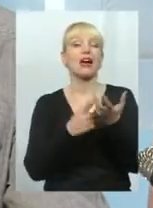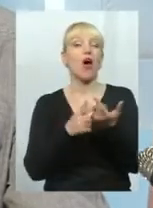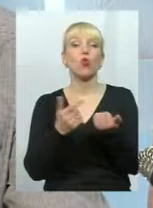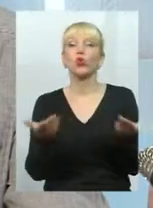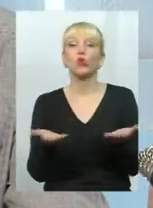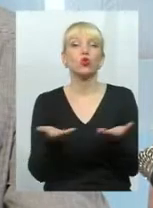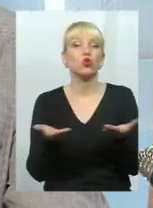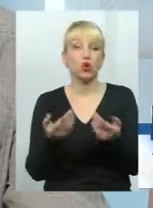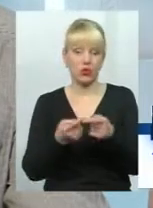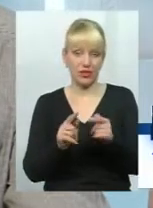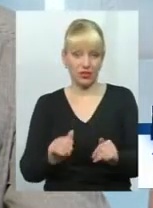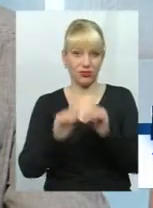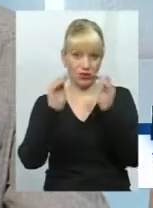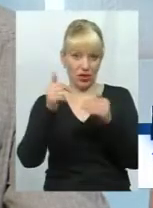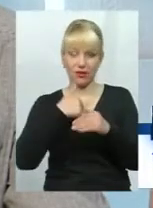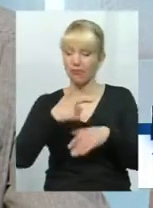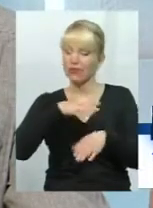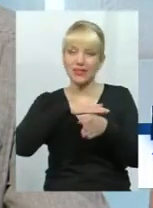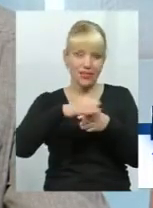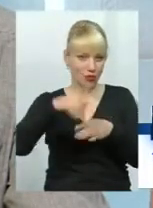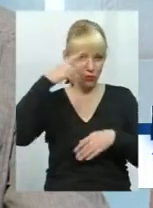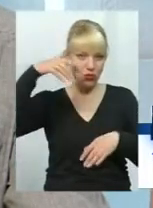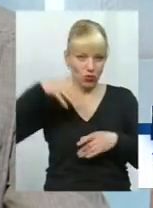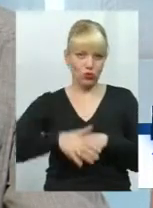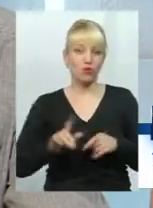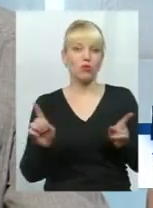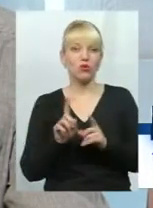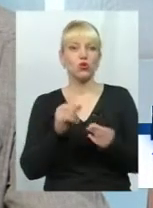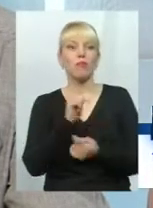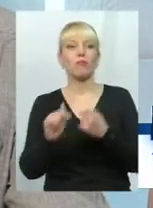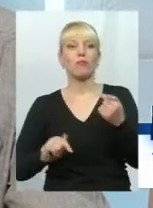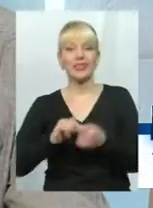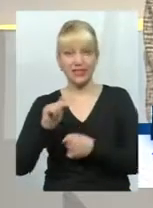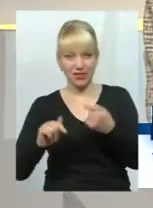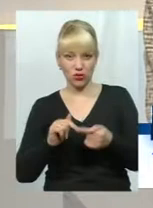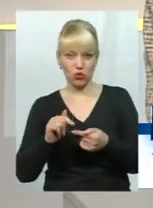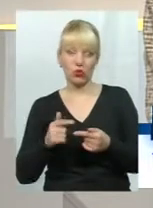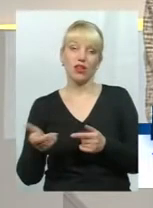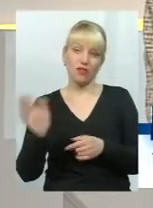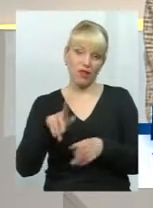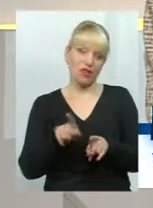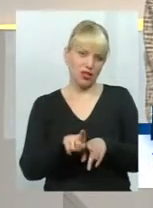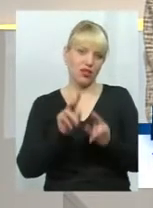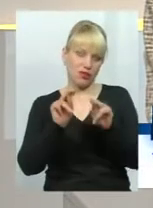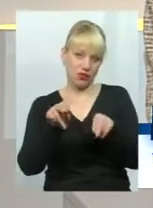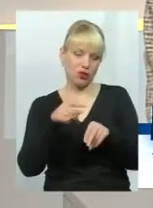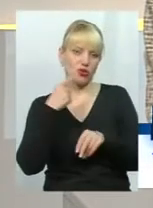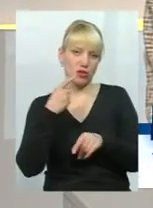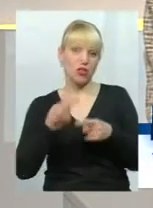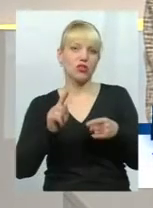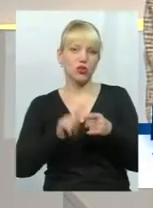цілком всі розуміємо, що бізнесу, давайте скажу так відверто, навіше,